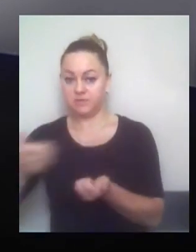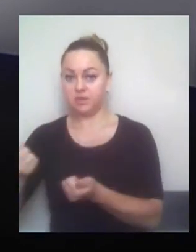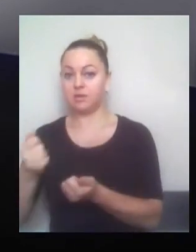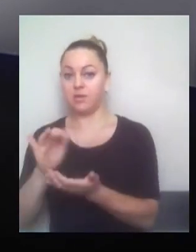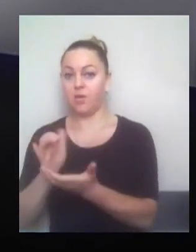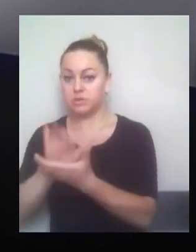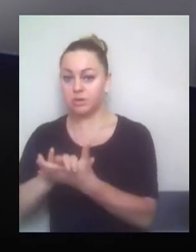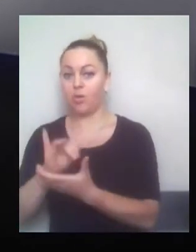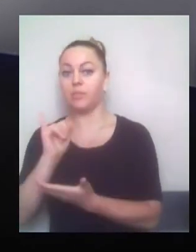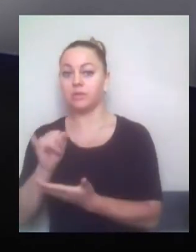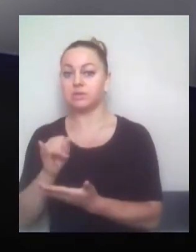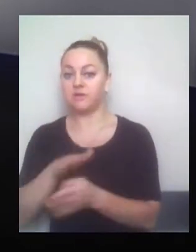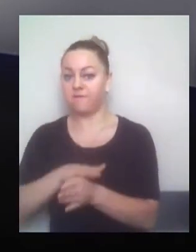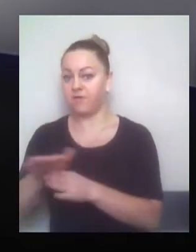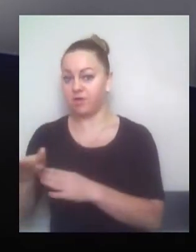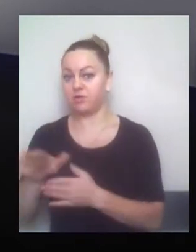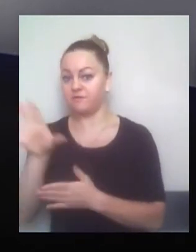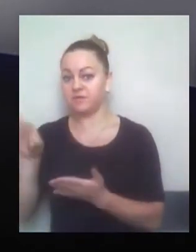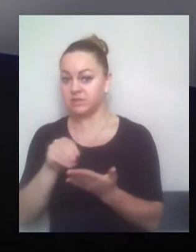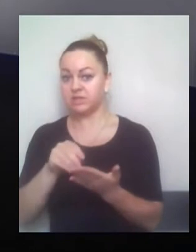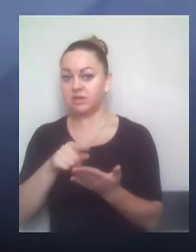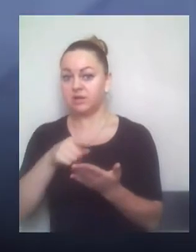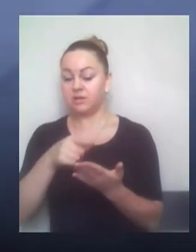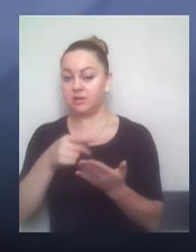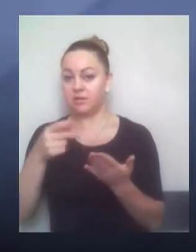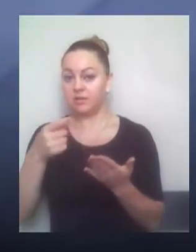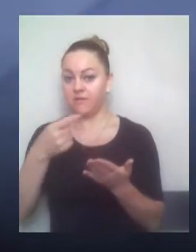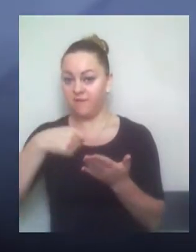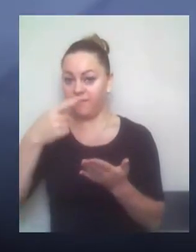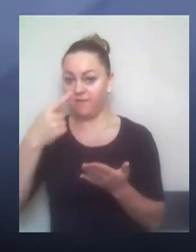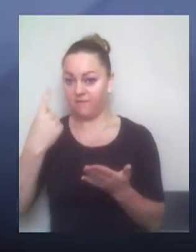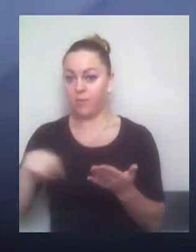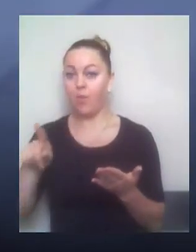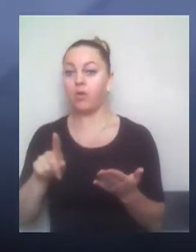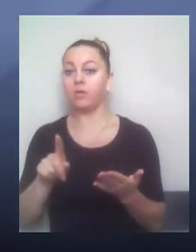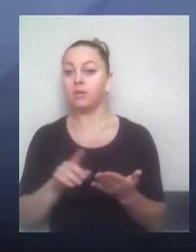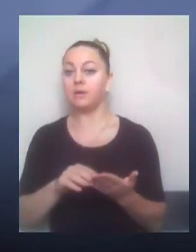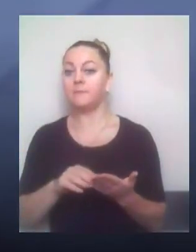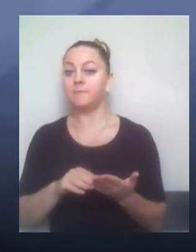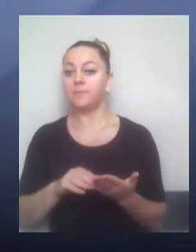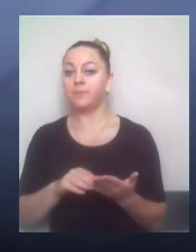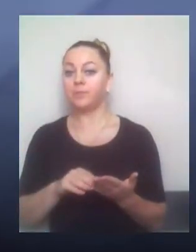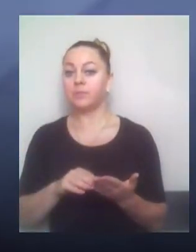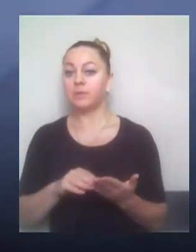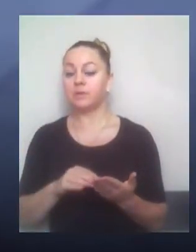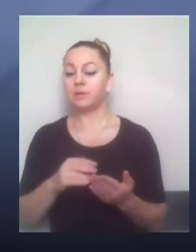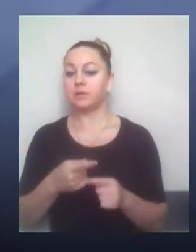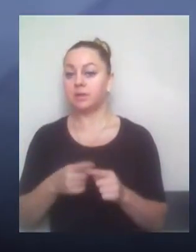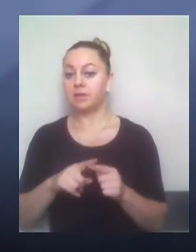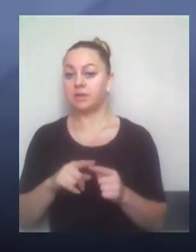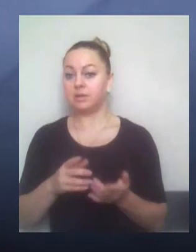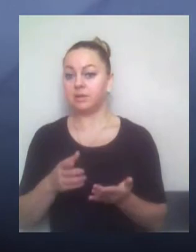не підтвердило і спростувало управління, то вони не скасовані, вони діючі і в цьому порядку вони не